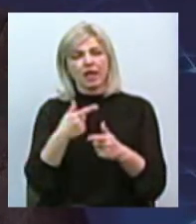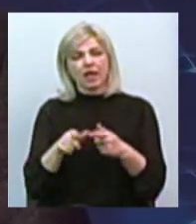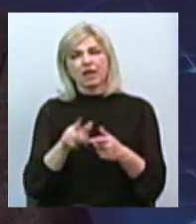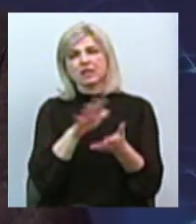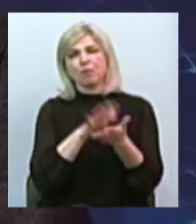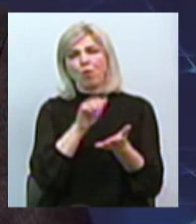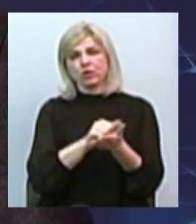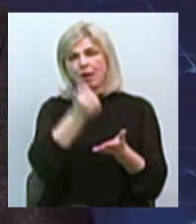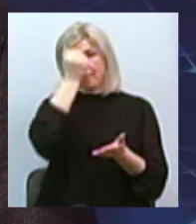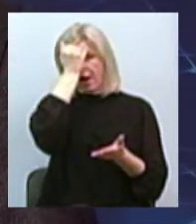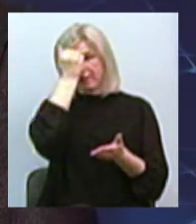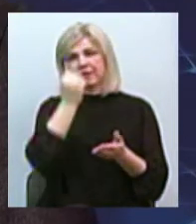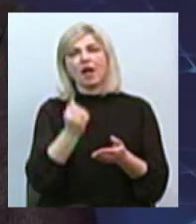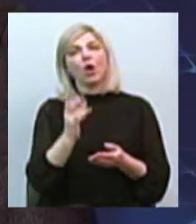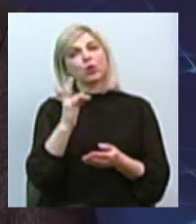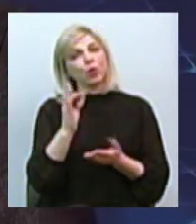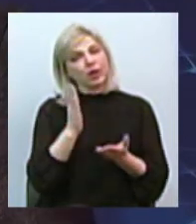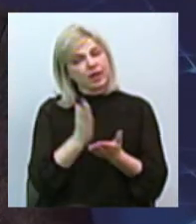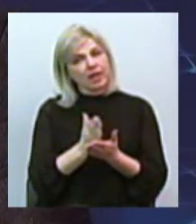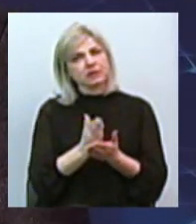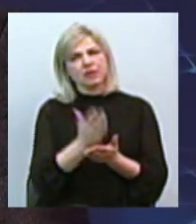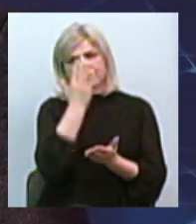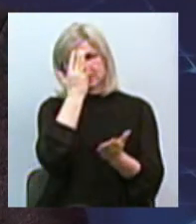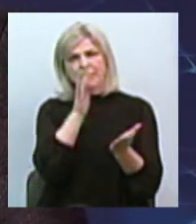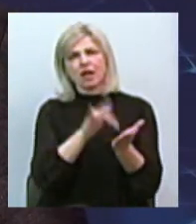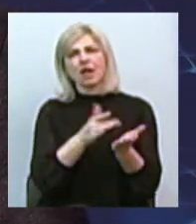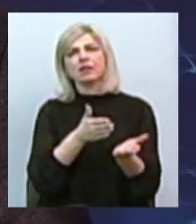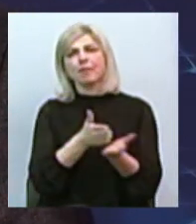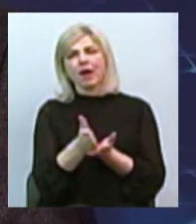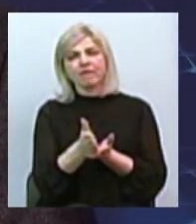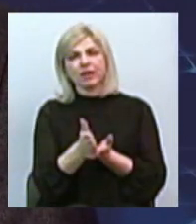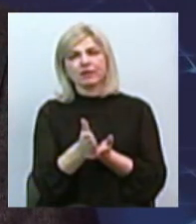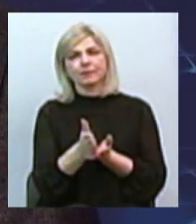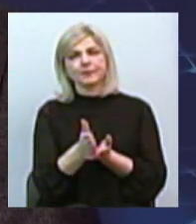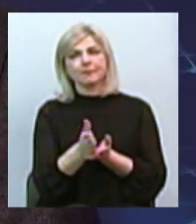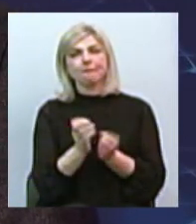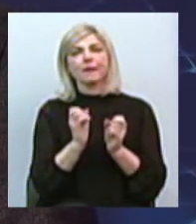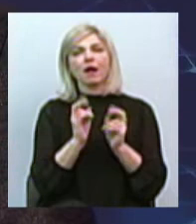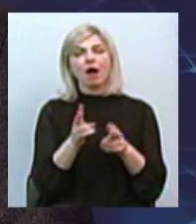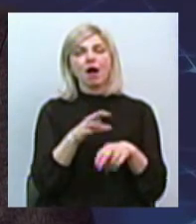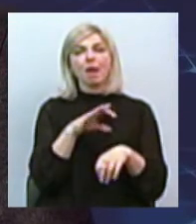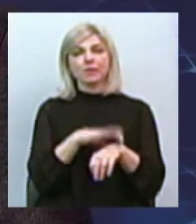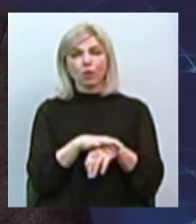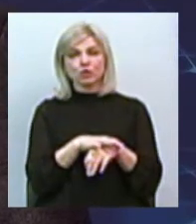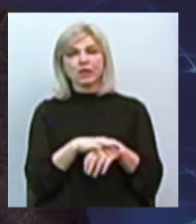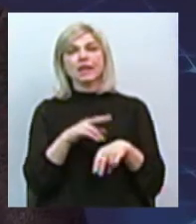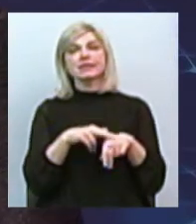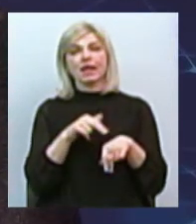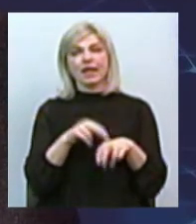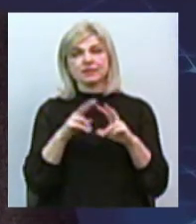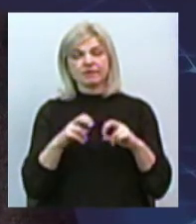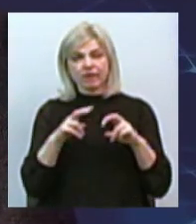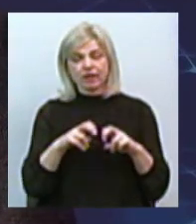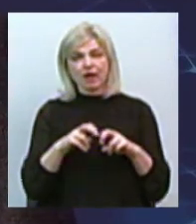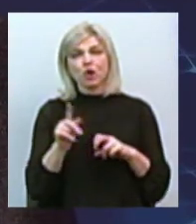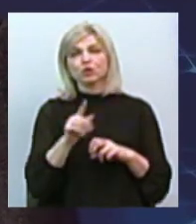Це з цієї серії. Але є і целенаправлені. І, як залишилося следствие, то, що ви упомінули,